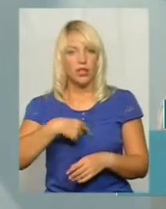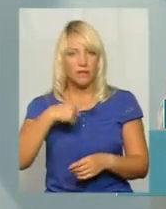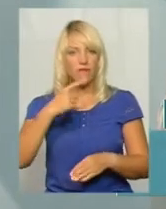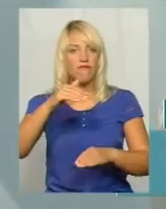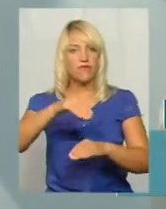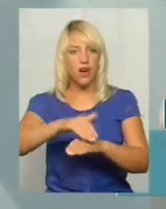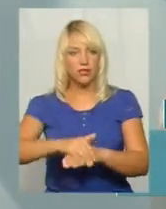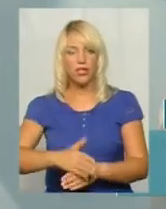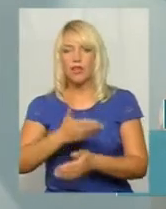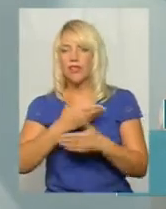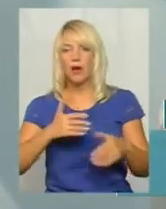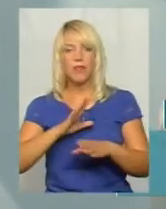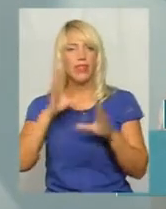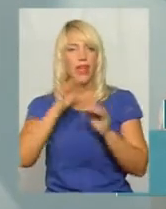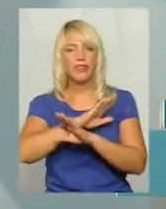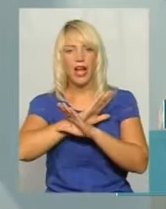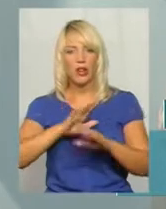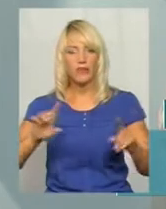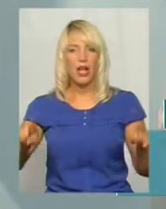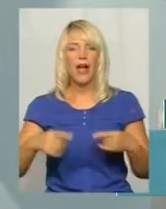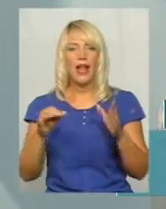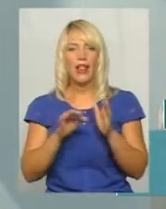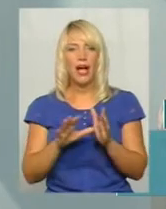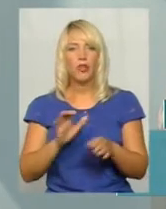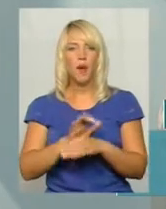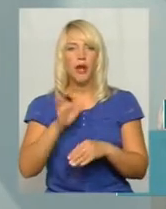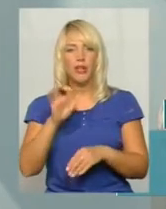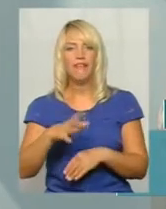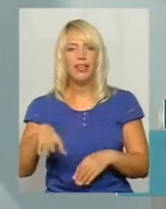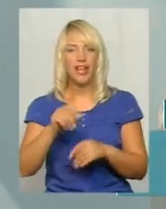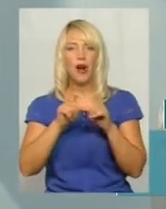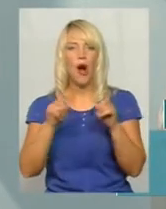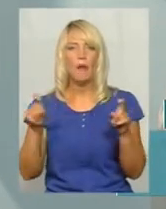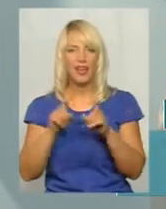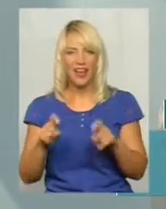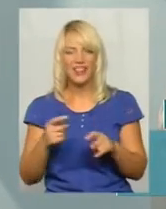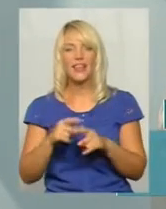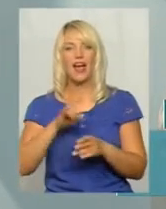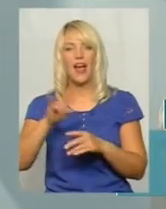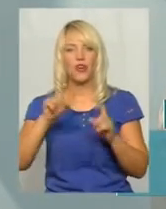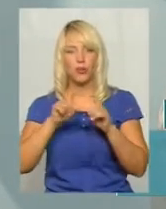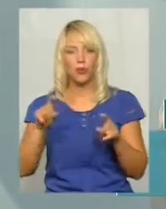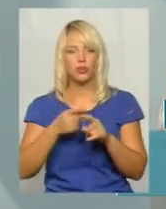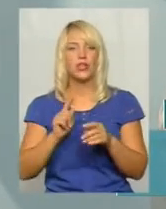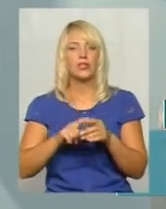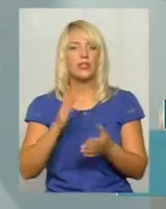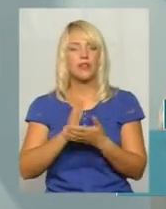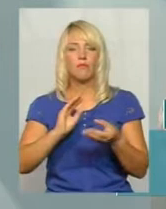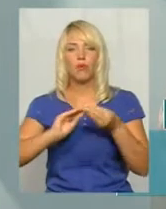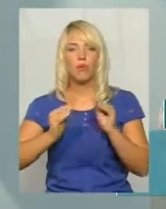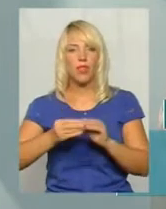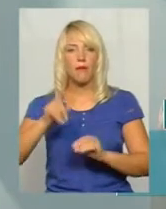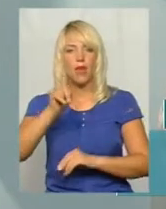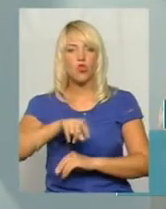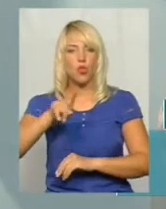що нам не вдалося відновити електропостачання всіх об'єктів аеропорту. Це є наша проблема номер один, тому що